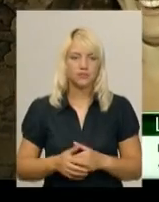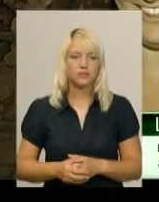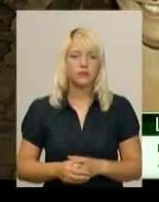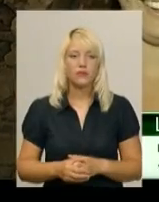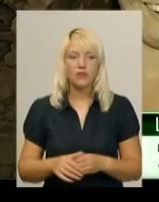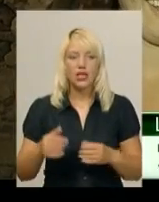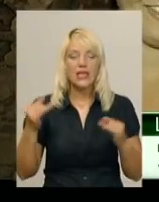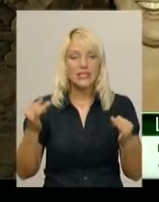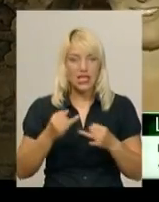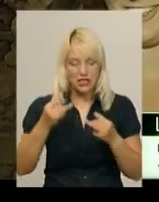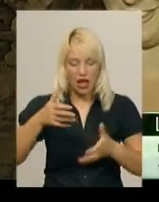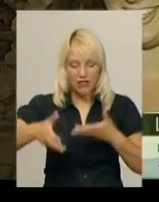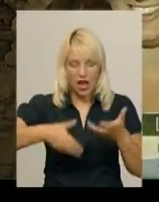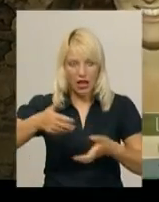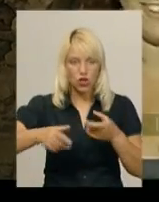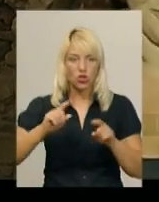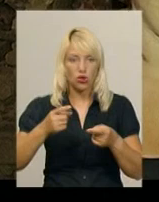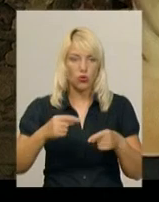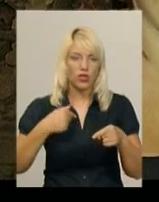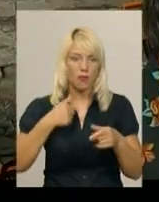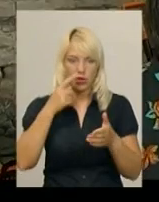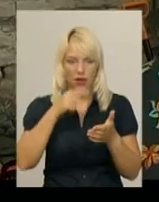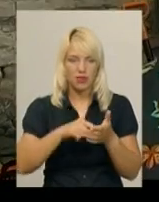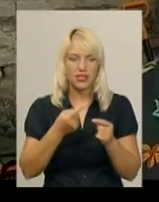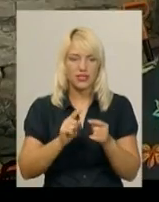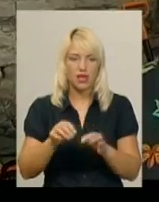Зацікавлена в археології. Саме тому я потрапила на цей проект.